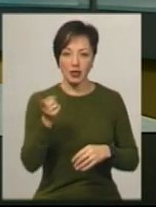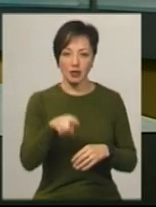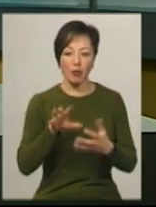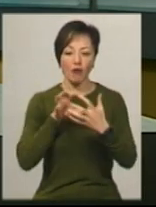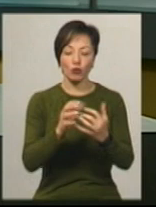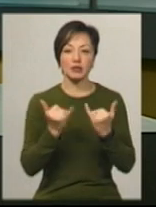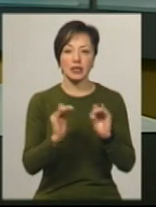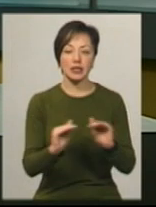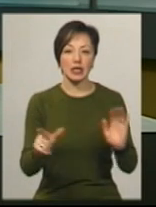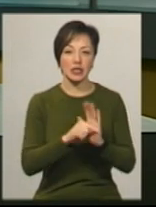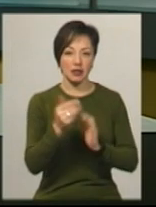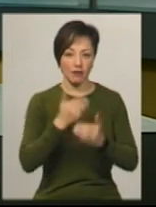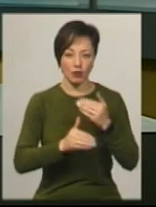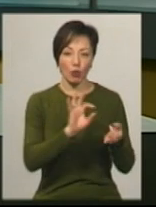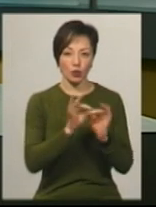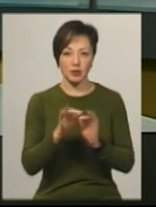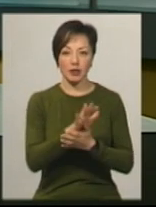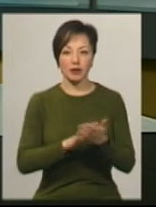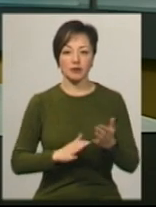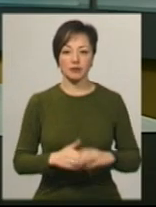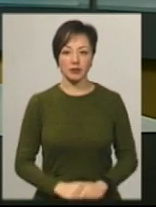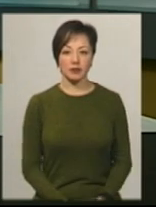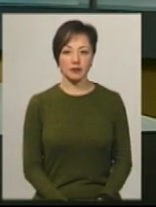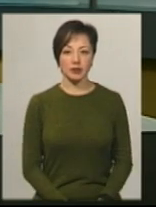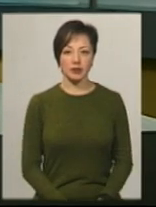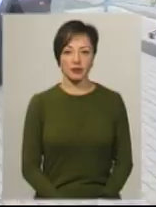автобус для дітей з інвалідністю. Подробиці – далі у сюжеті.